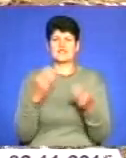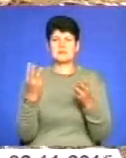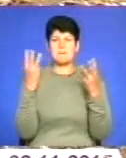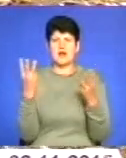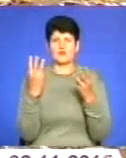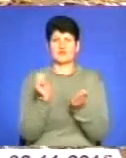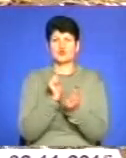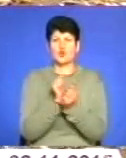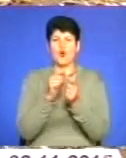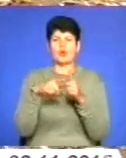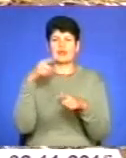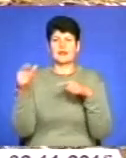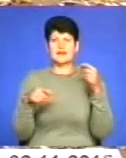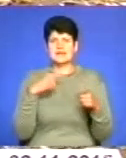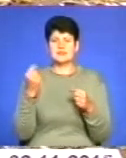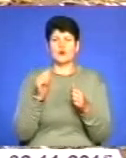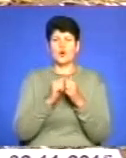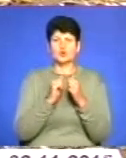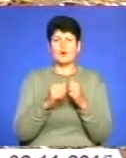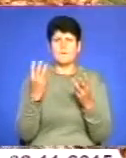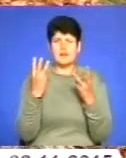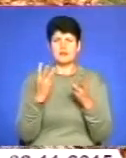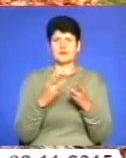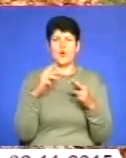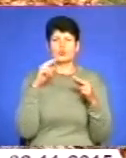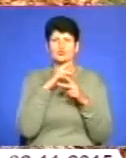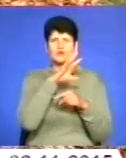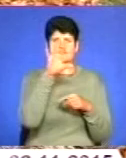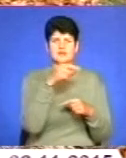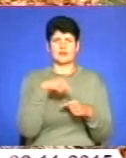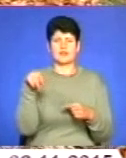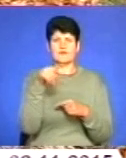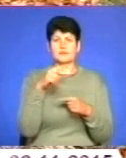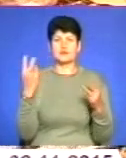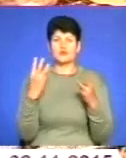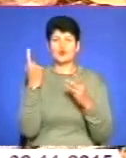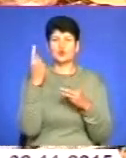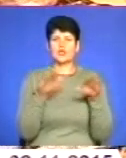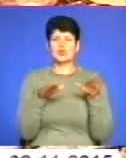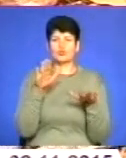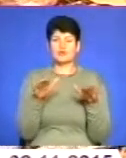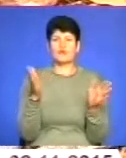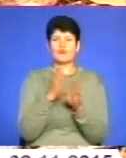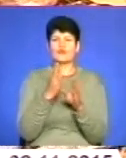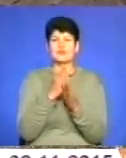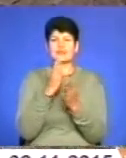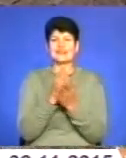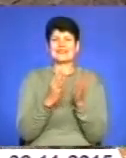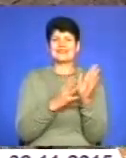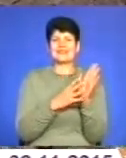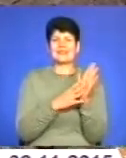велика. Кожен, хто спалює, утрує себе і всіх навколо. При згоранні однієї тони рослинних залишків у повітря ввільняється біля 9